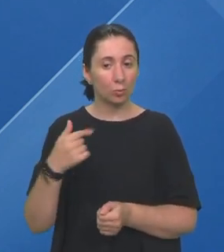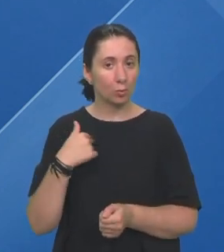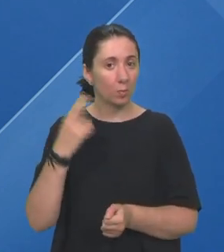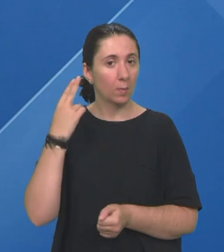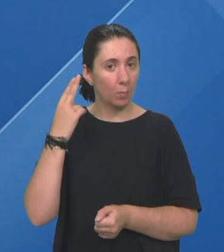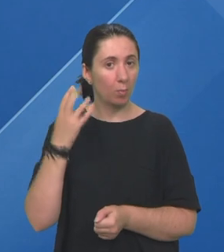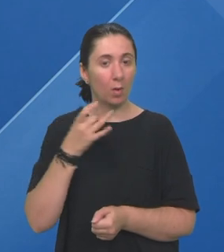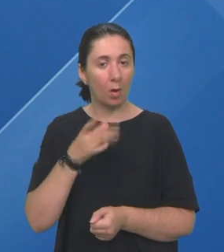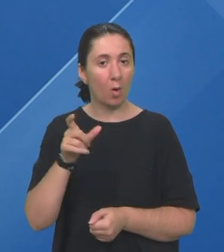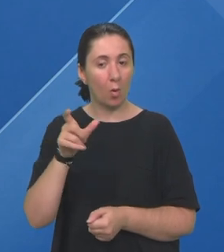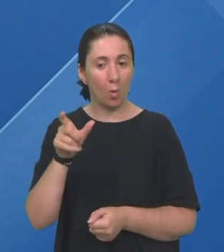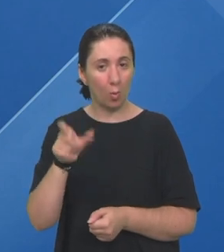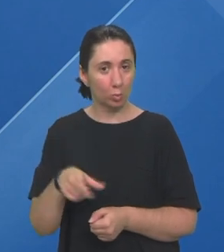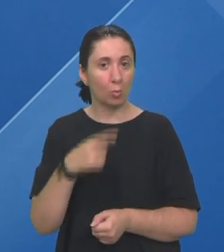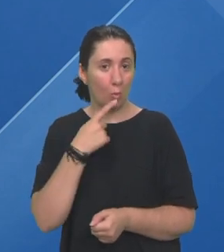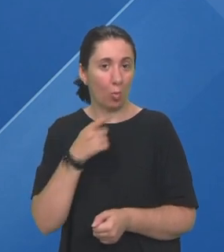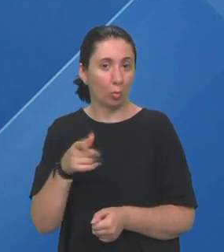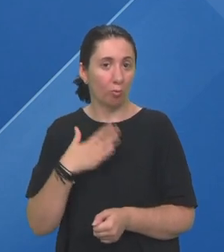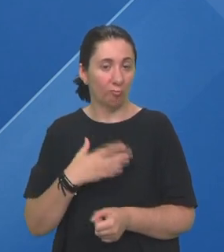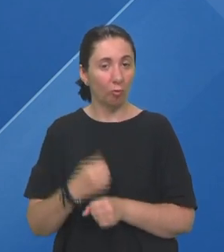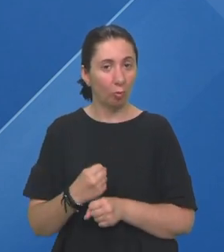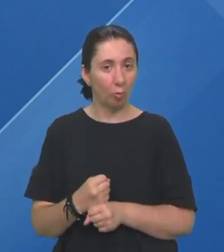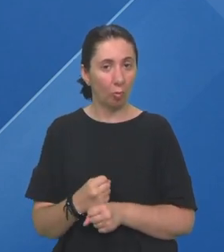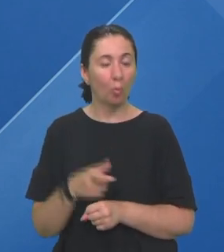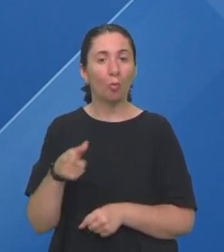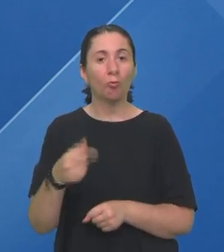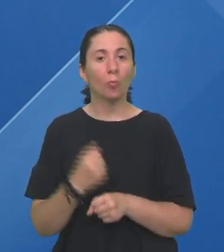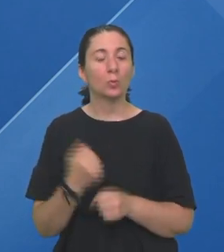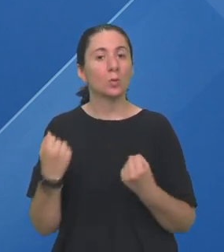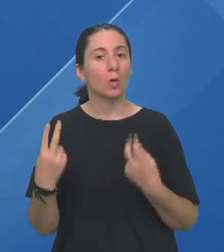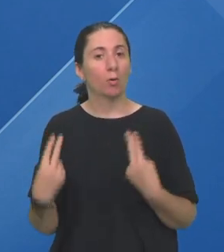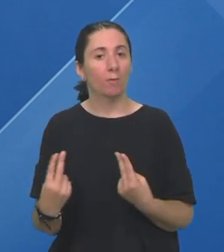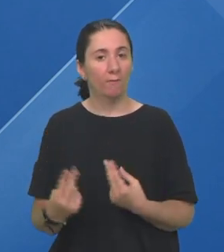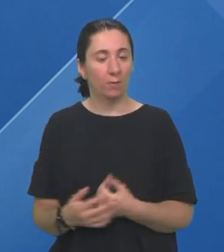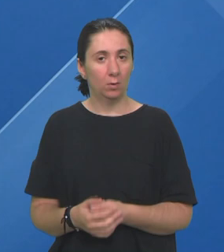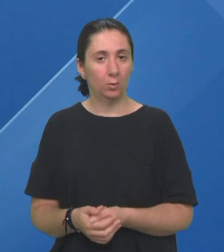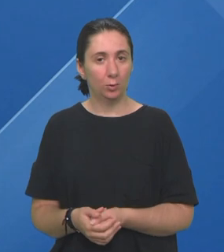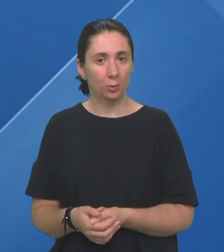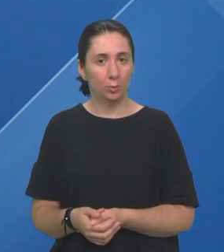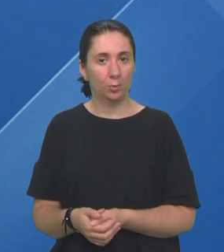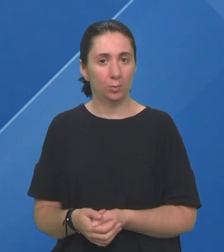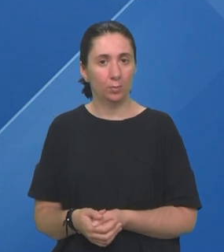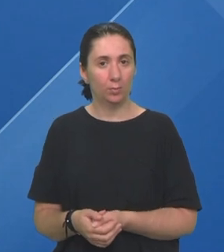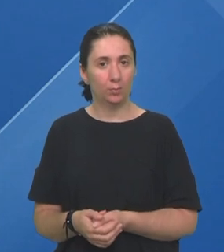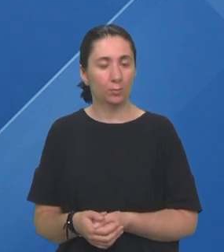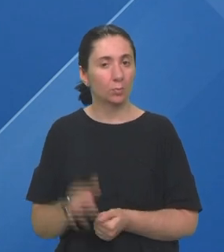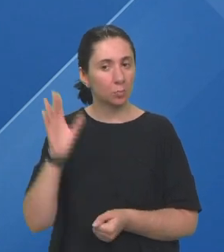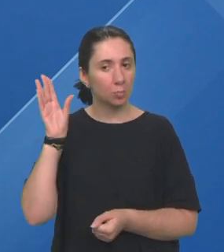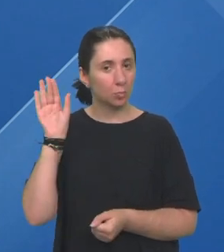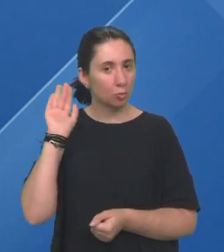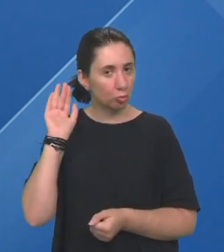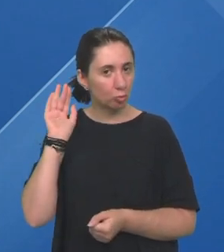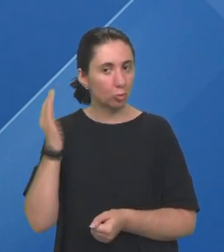prepoznali kao osobu koja to stvarno volim Ono što je u ovom poslu jako bitno je čuti